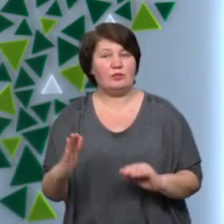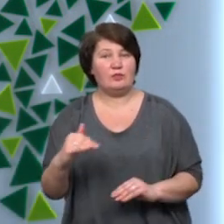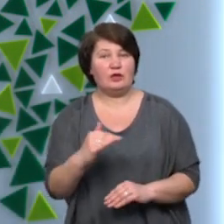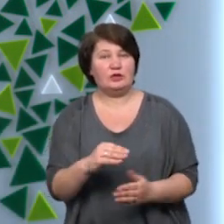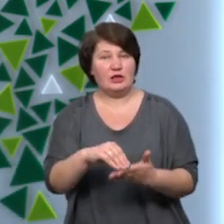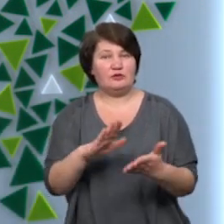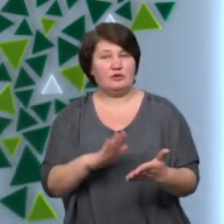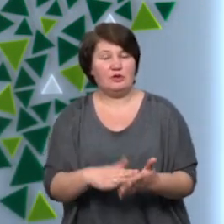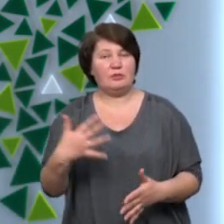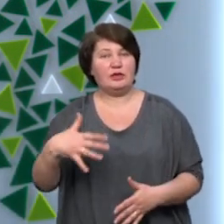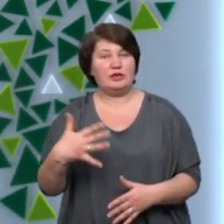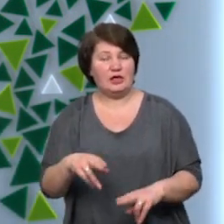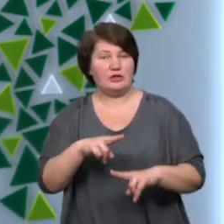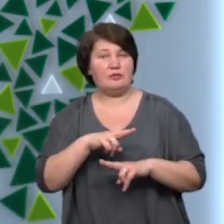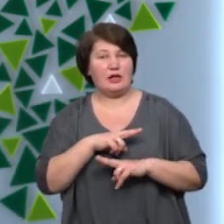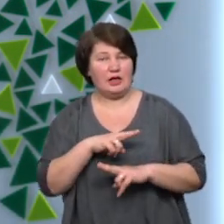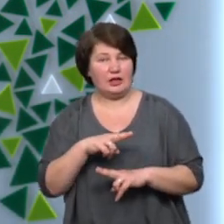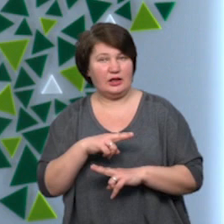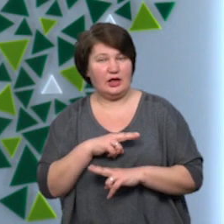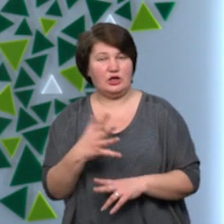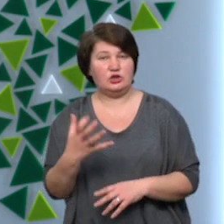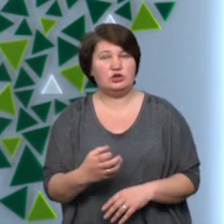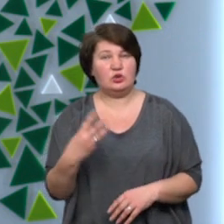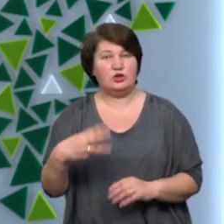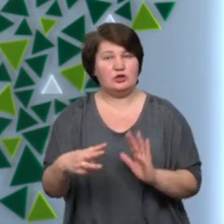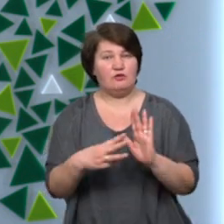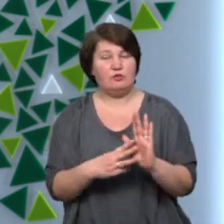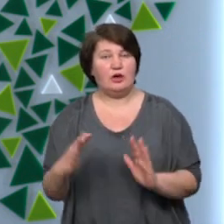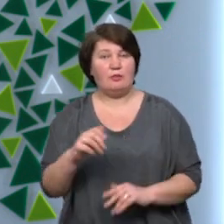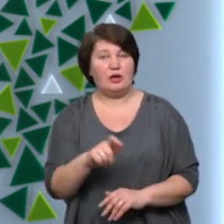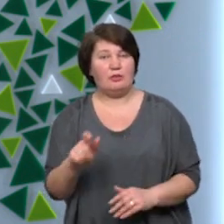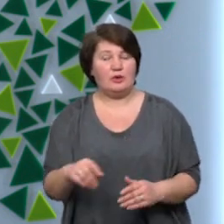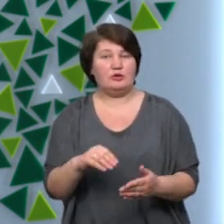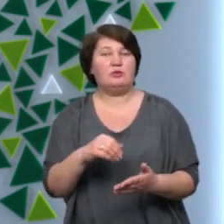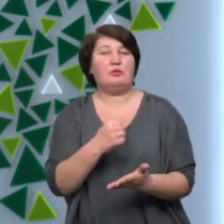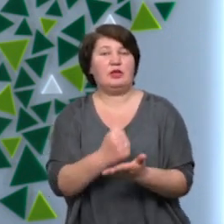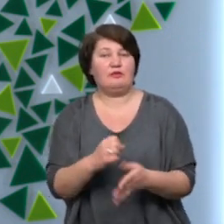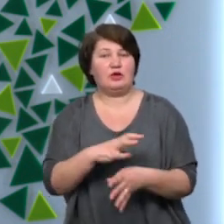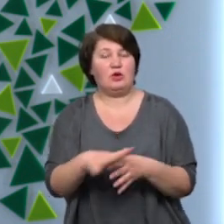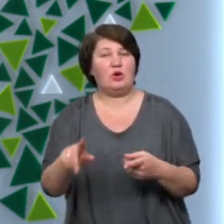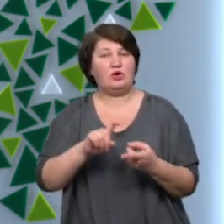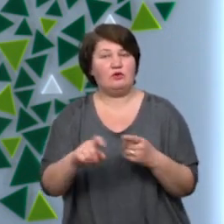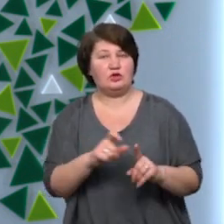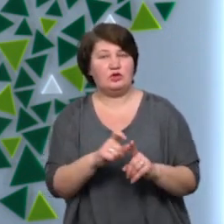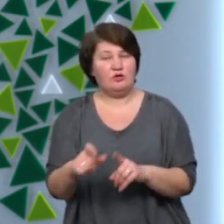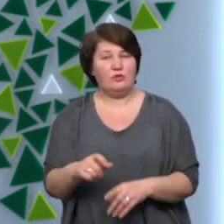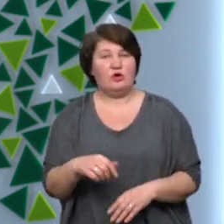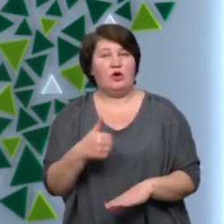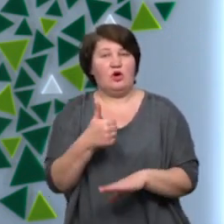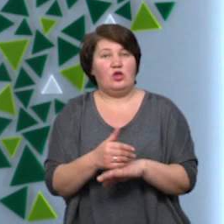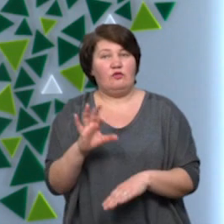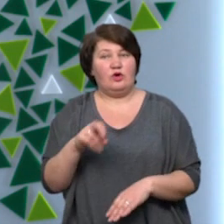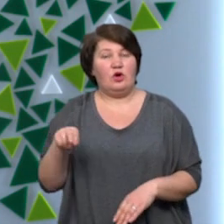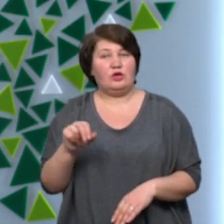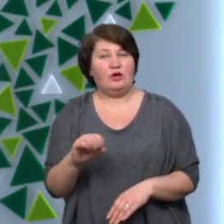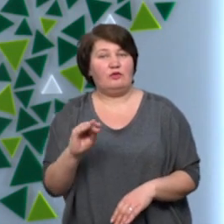зареєстрували півсотні летальних випадків. Ще у 38-ї Прикарпаттів діагноз підтвердили. За словами голови Івано-Франківської ОДА Віталія